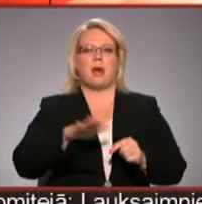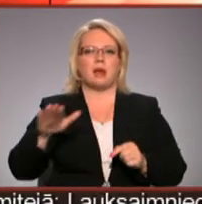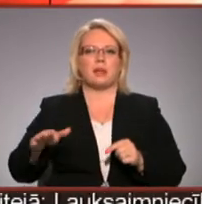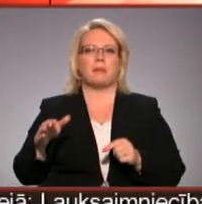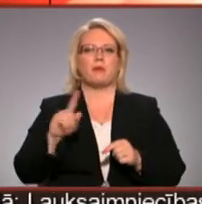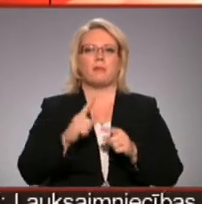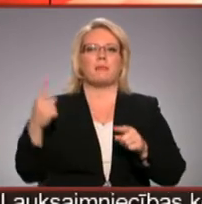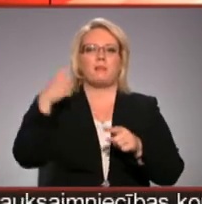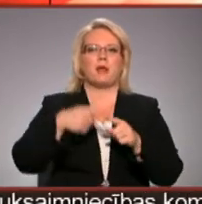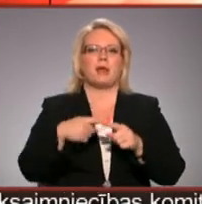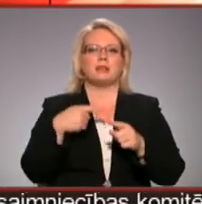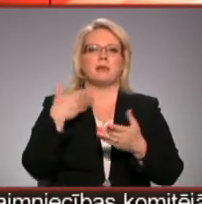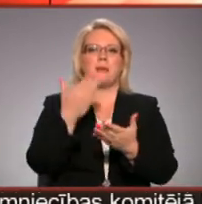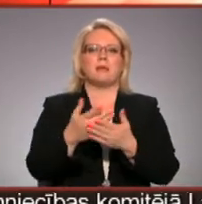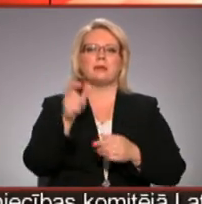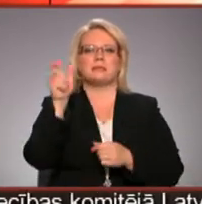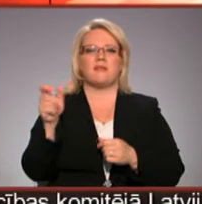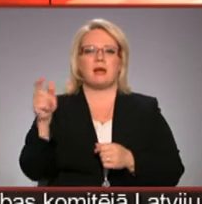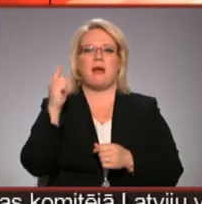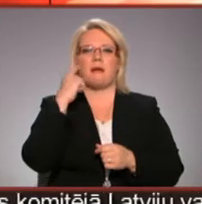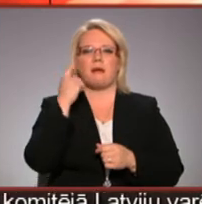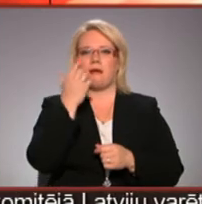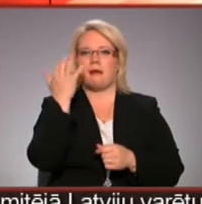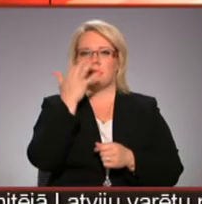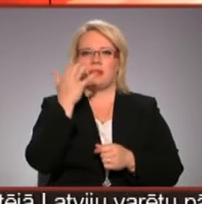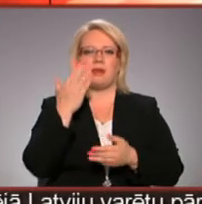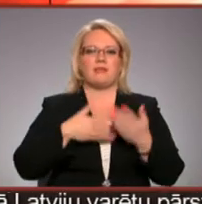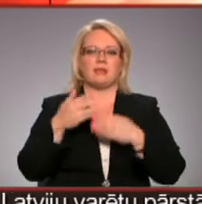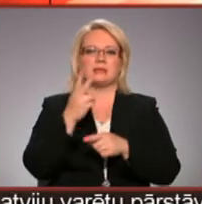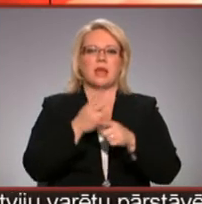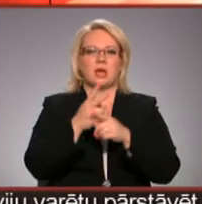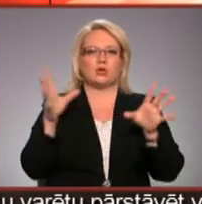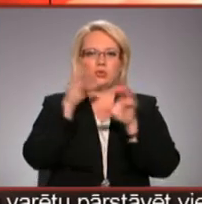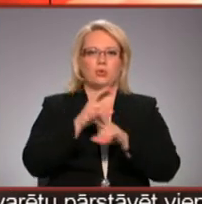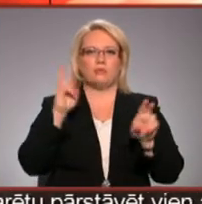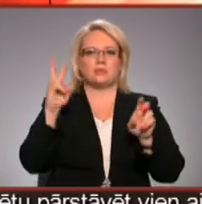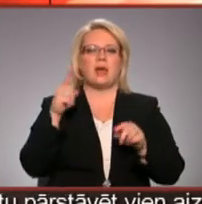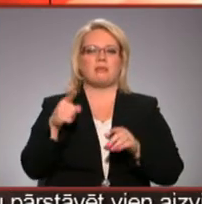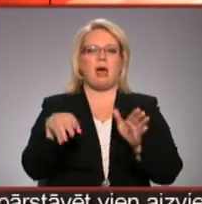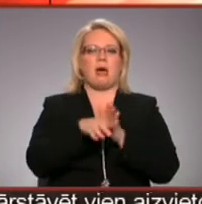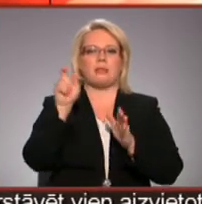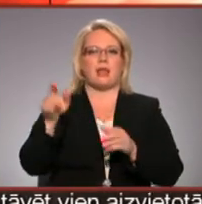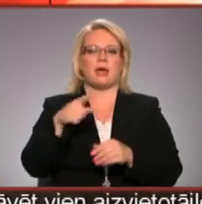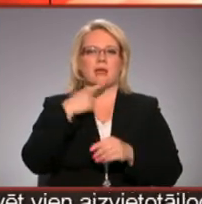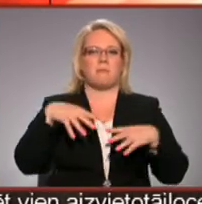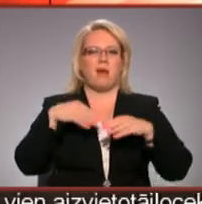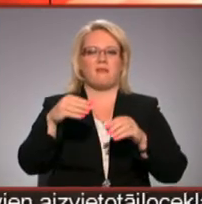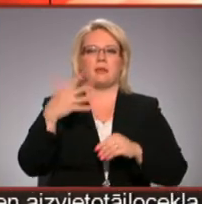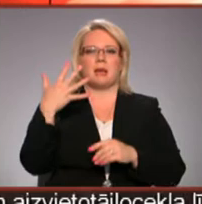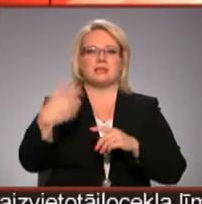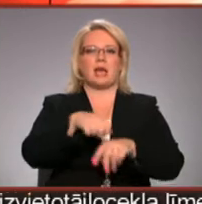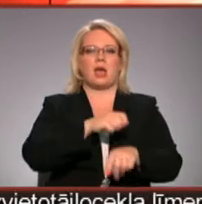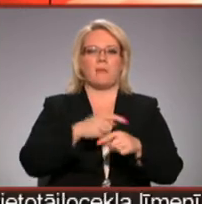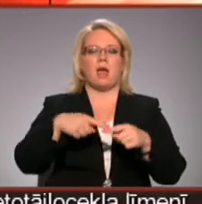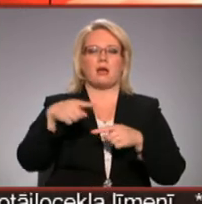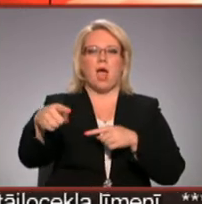pirmoreizi. Piedāvājums arī cilvēkiem ar redzes invaliditāti skrējienas tumsā. Tā dalībnieka apņēma šies pieveikt 5 km garu distants.